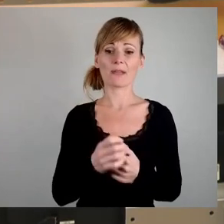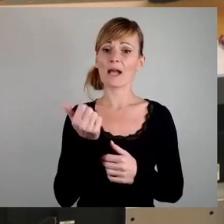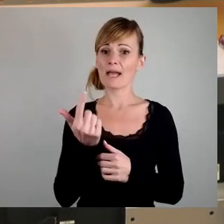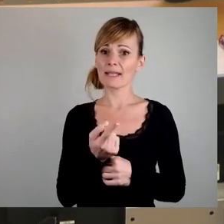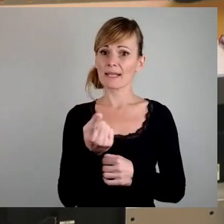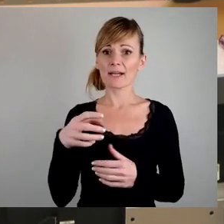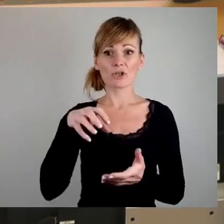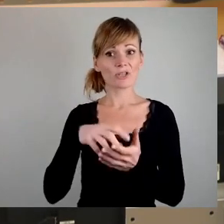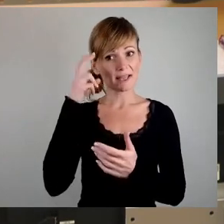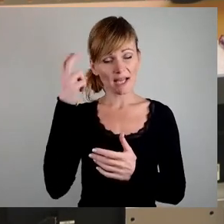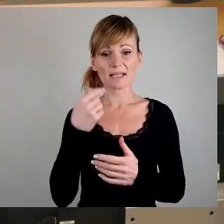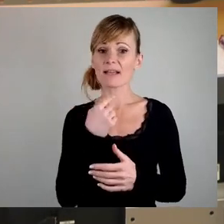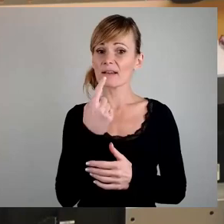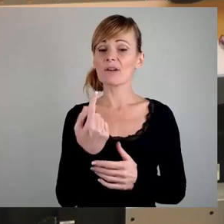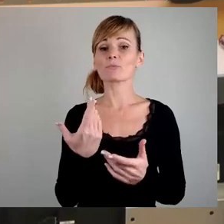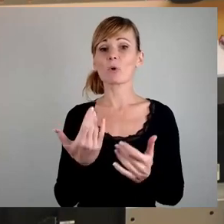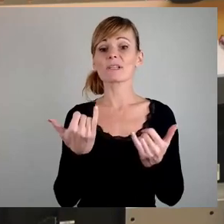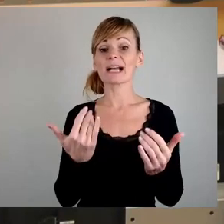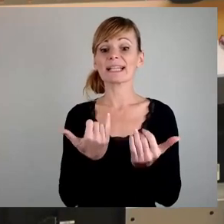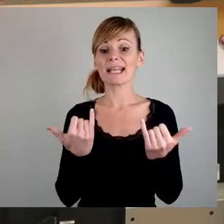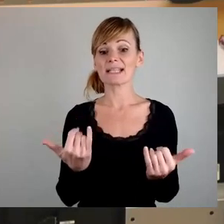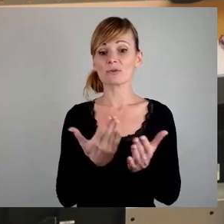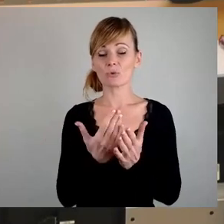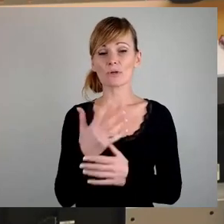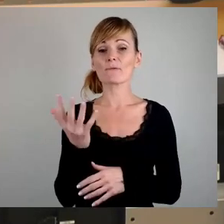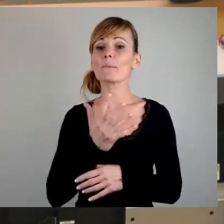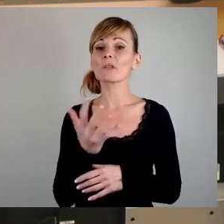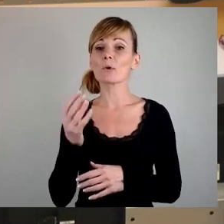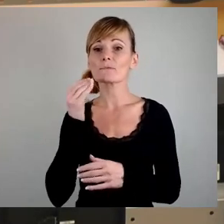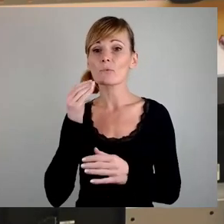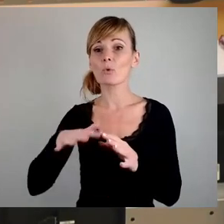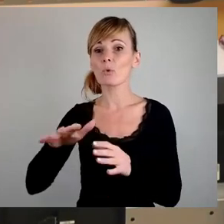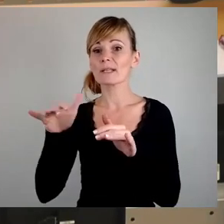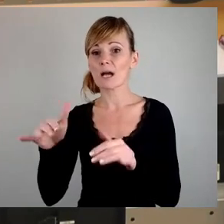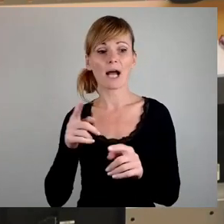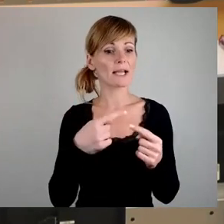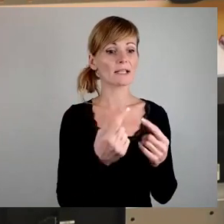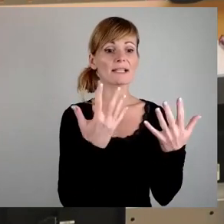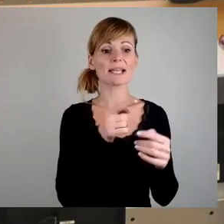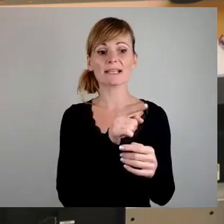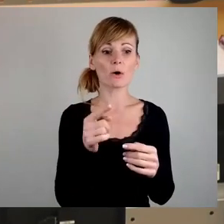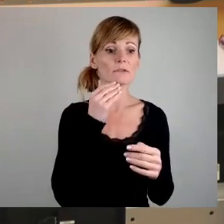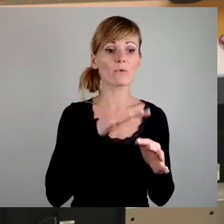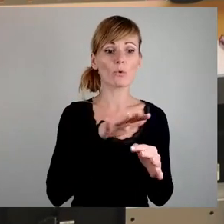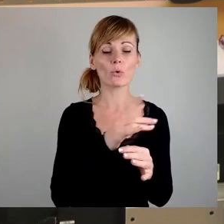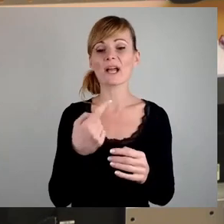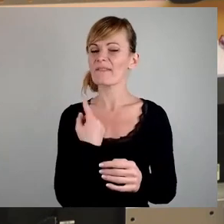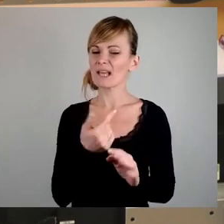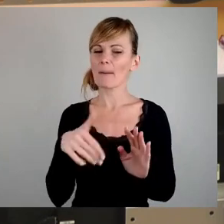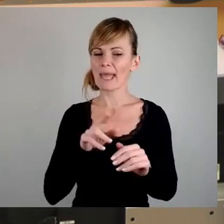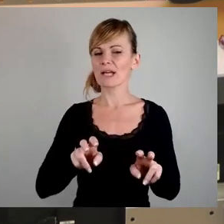sind jetzt schon bei 5.000 Wohnungen, andere bei 10.000 Wohnungen. Wir waren dort immer zurückhaltender und haben gesagt, wir schauen, wie es geht. Die